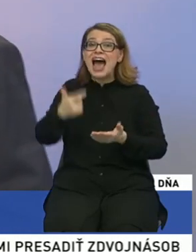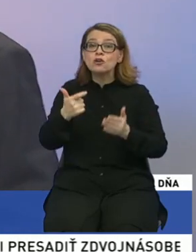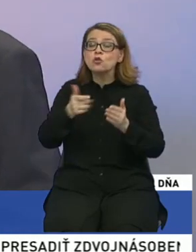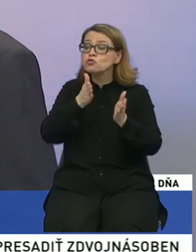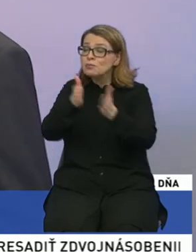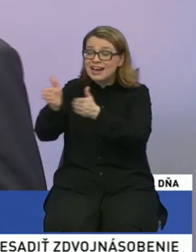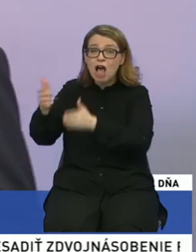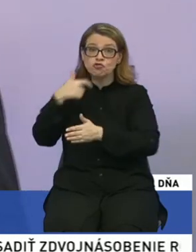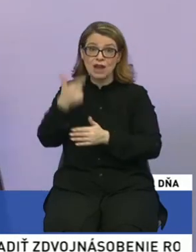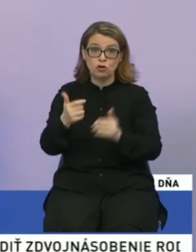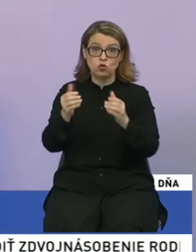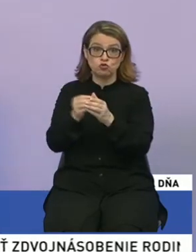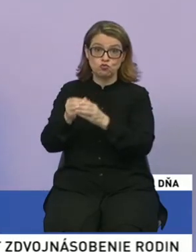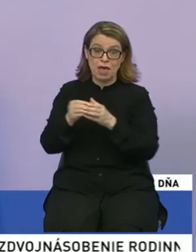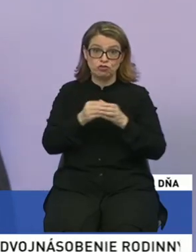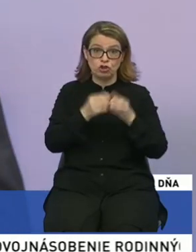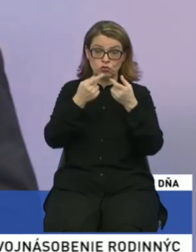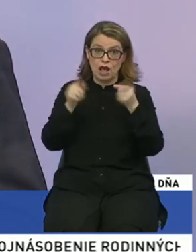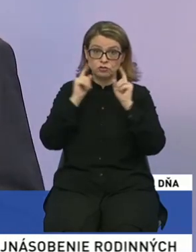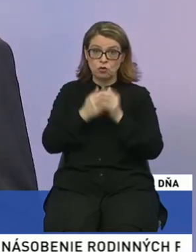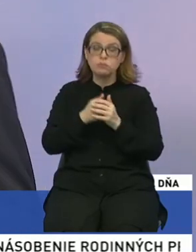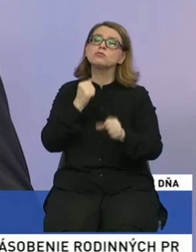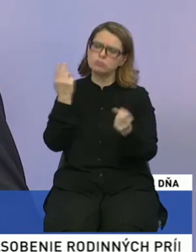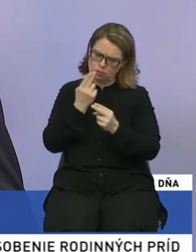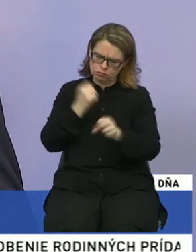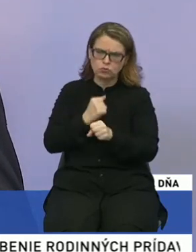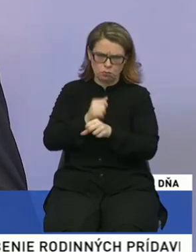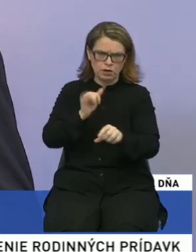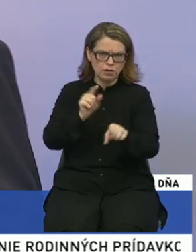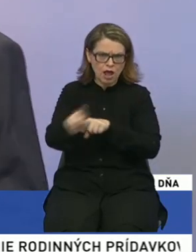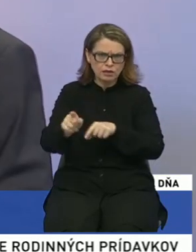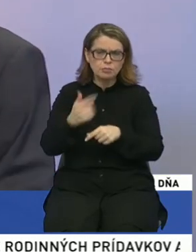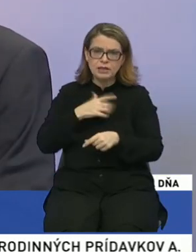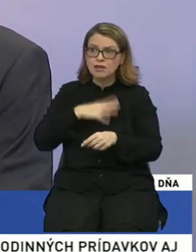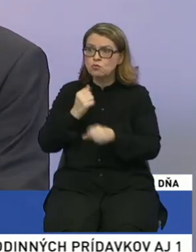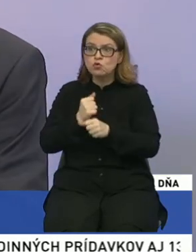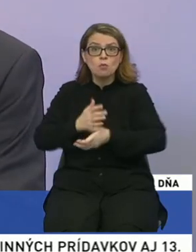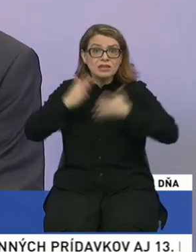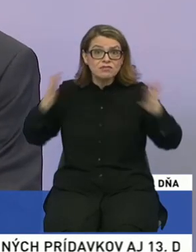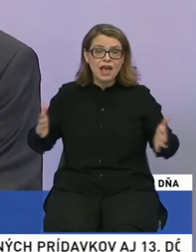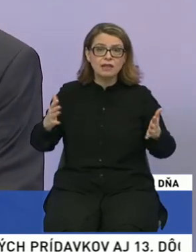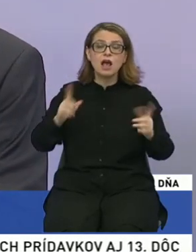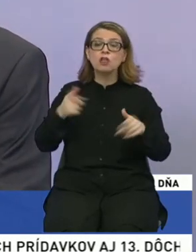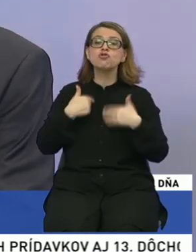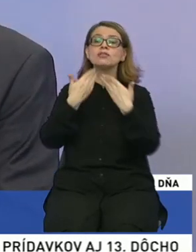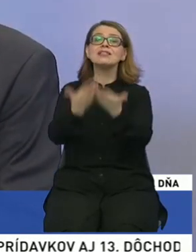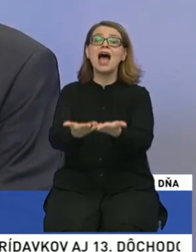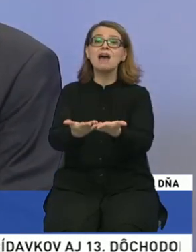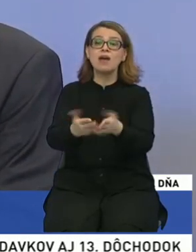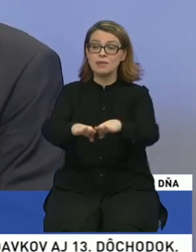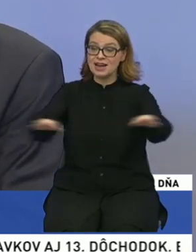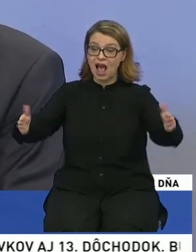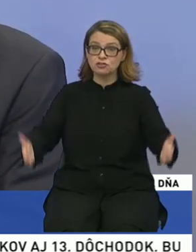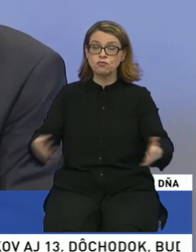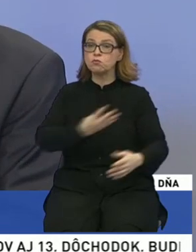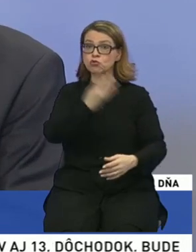Slovensku. Samozrejme, že urobili sa aj chyby. Chceli sme toho urobiť viac. Ale to, čo dávame na stôl po štyroch rokoch